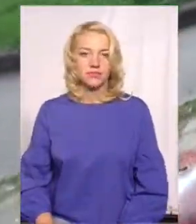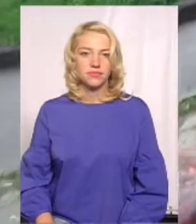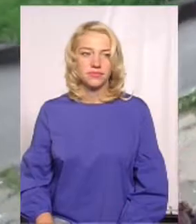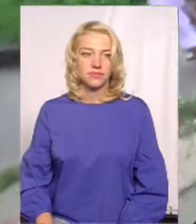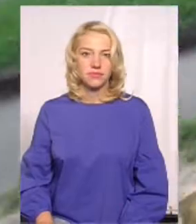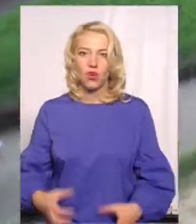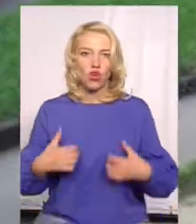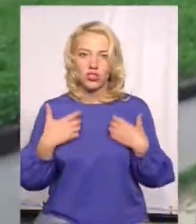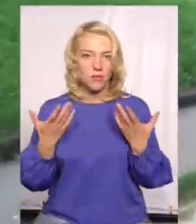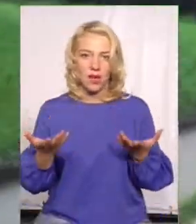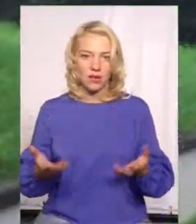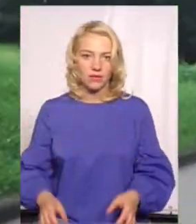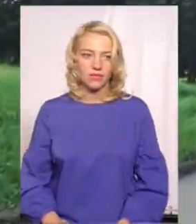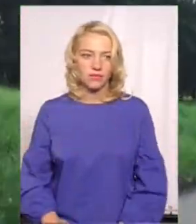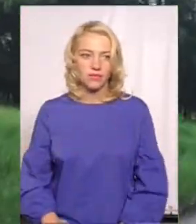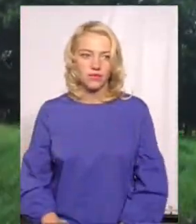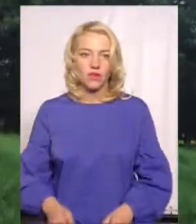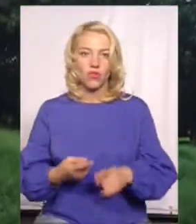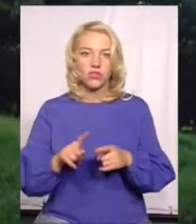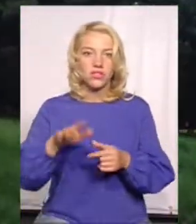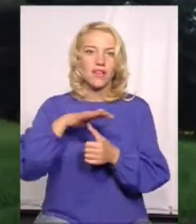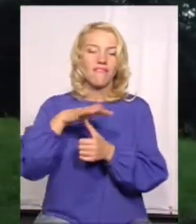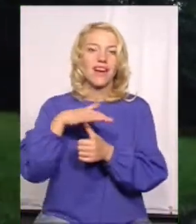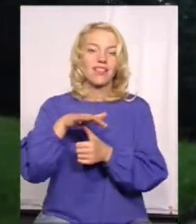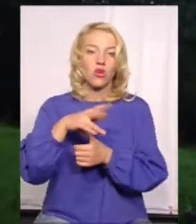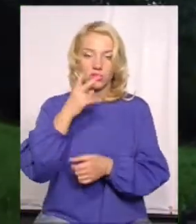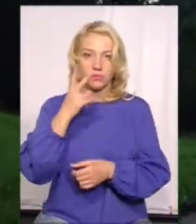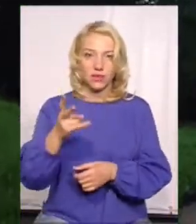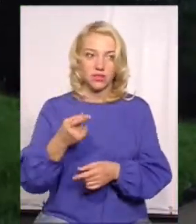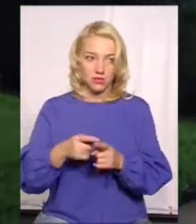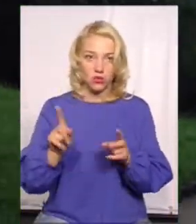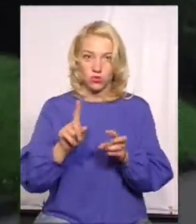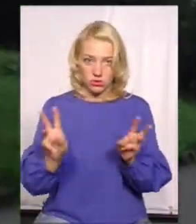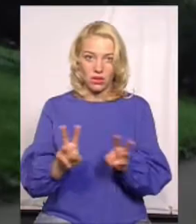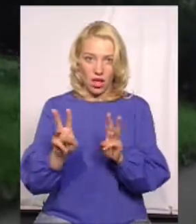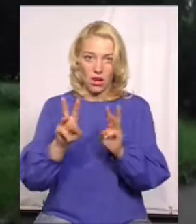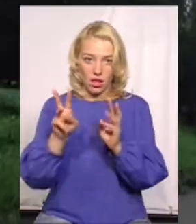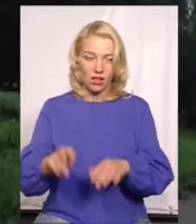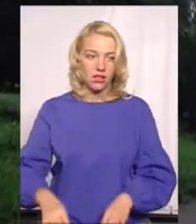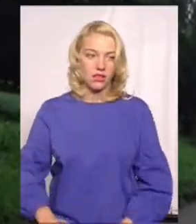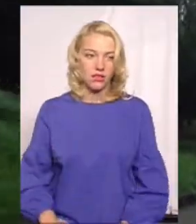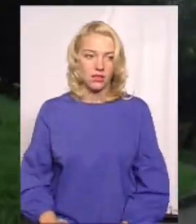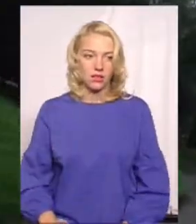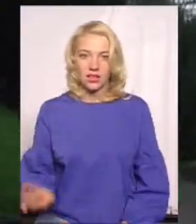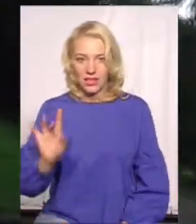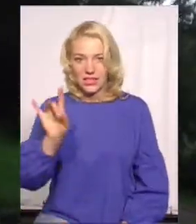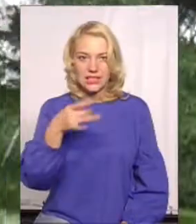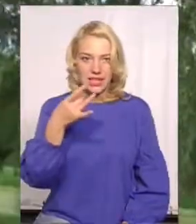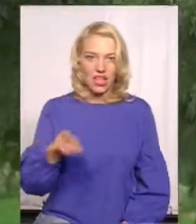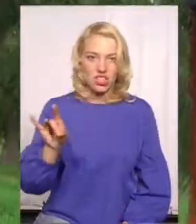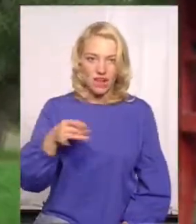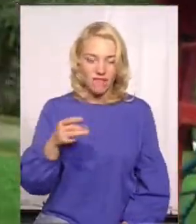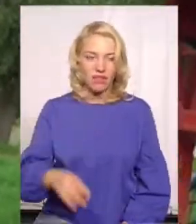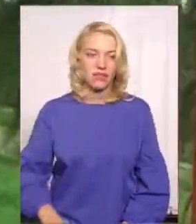Жах. Ось тут гвинтокрил. Він згорів, чи заіржавів. Справжній.